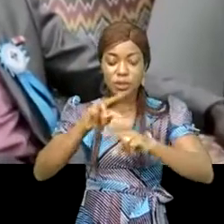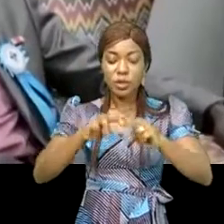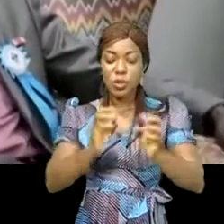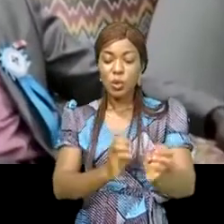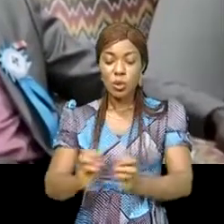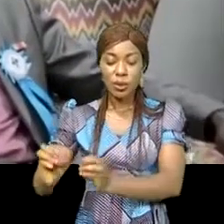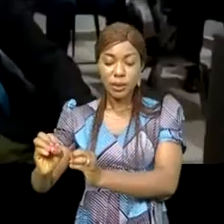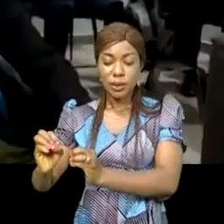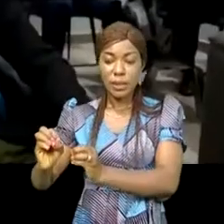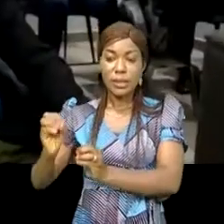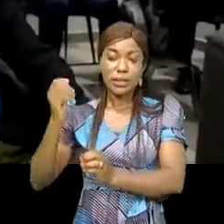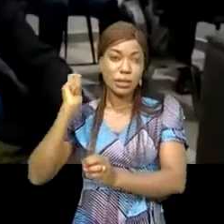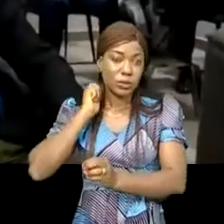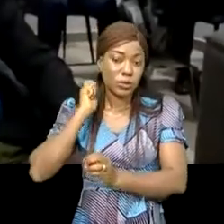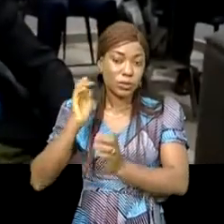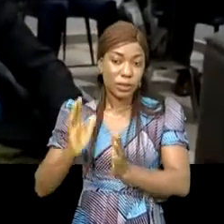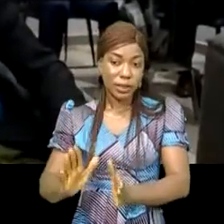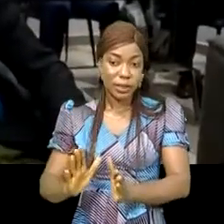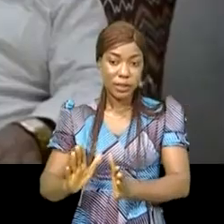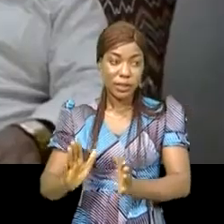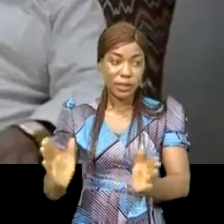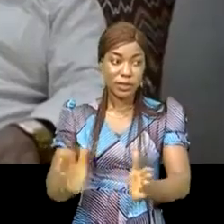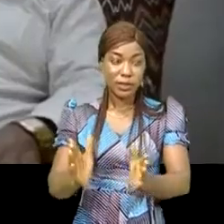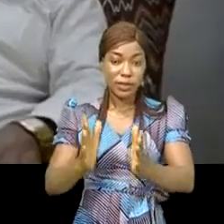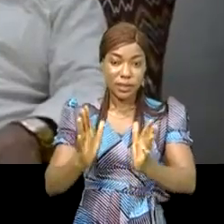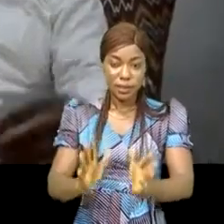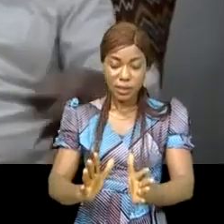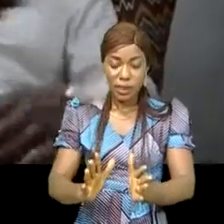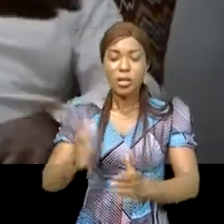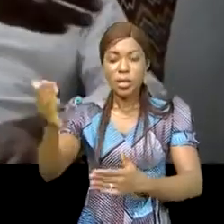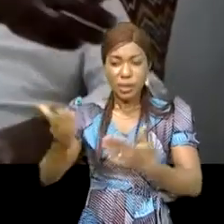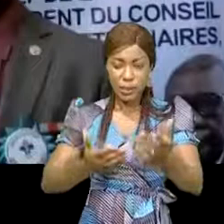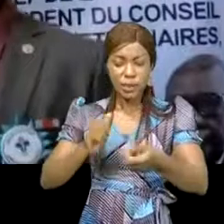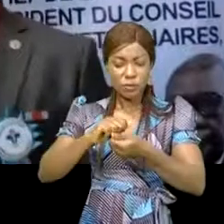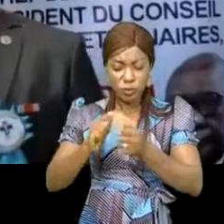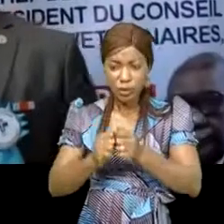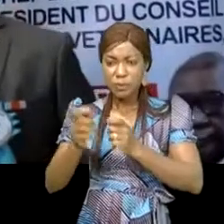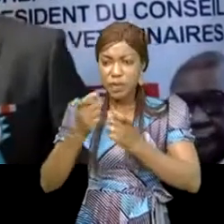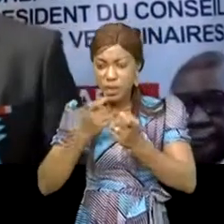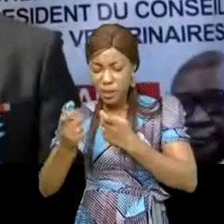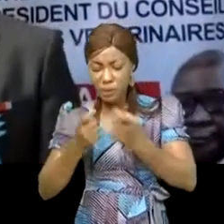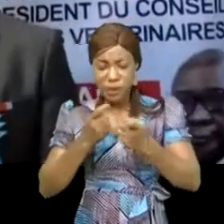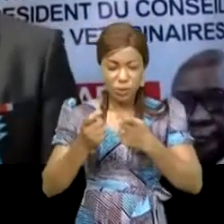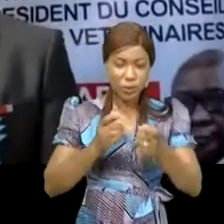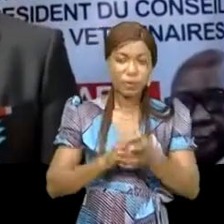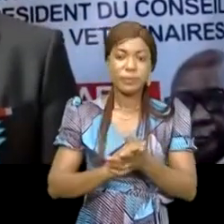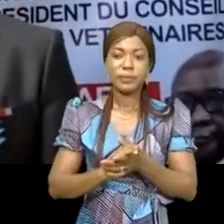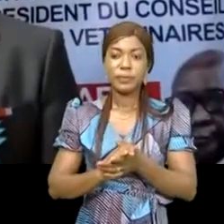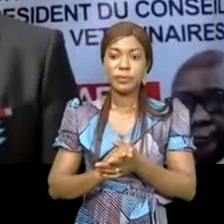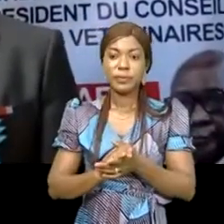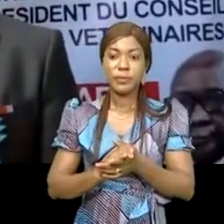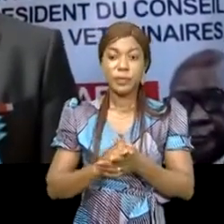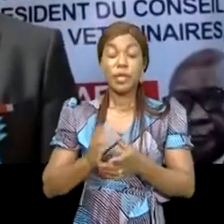des médecins vétérinaires, l'homme s'est retrouvé dans sa peau et a reçu quelques doléances de ses hôtes. Notre réunion a été